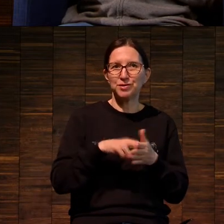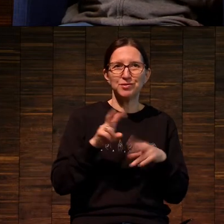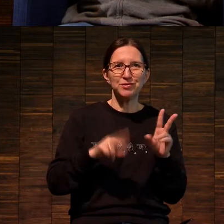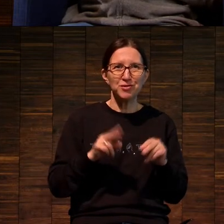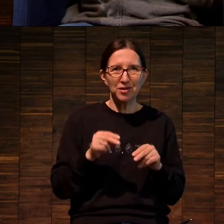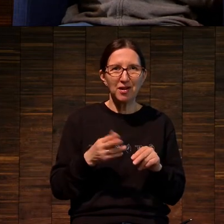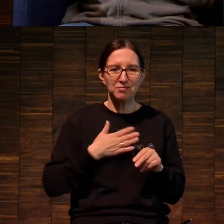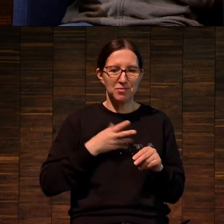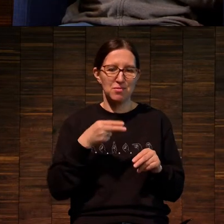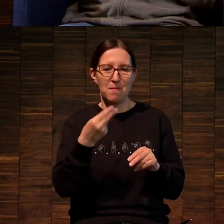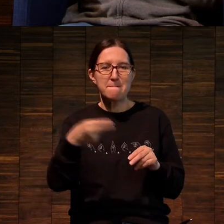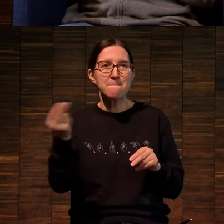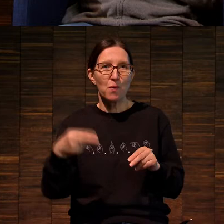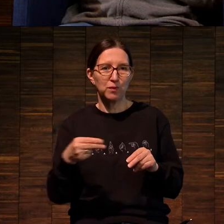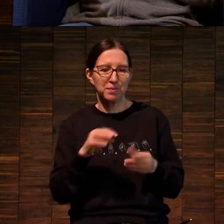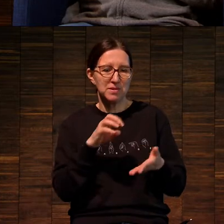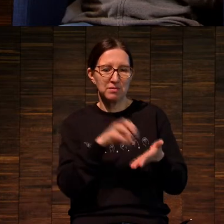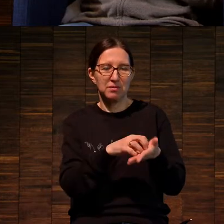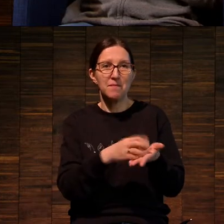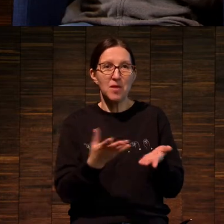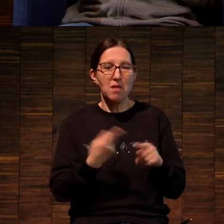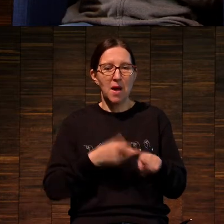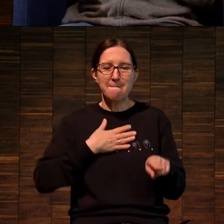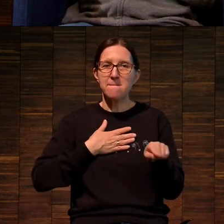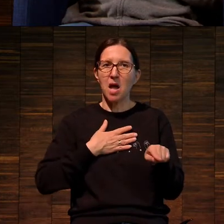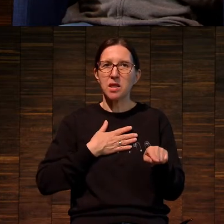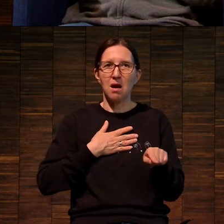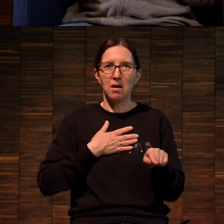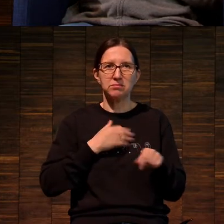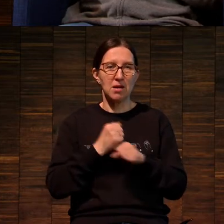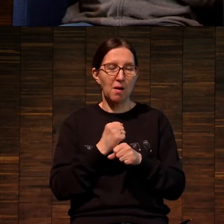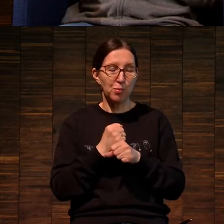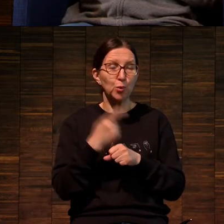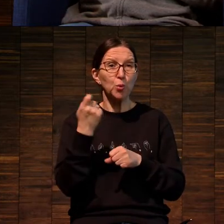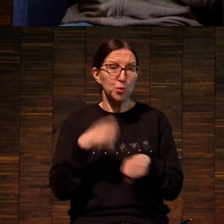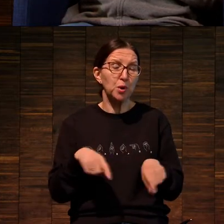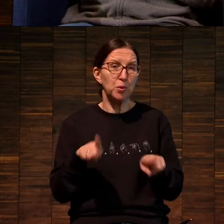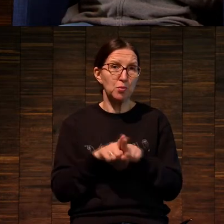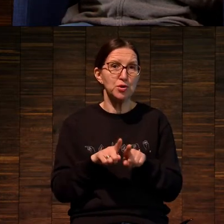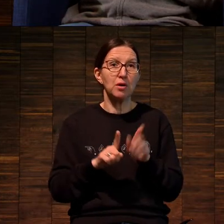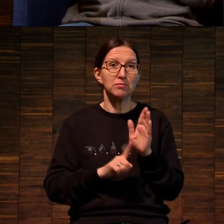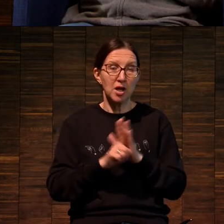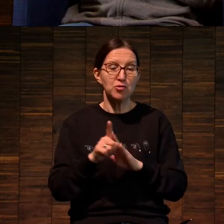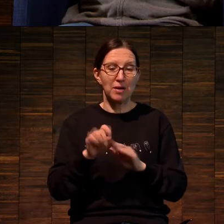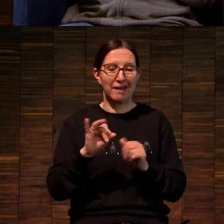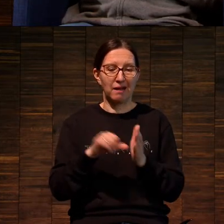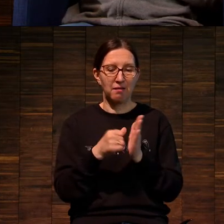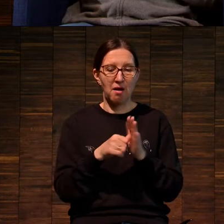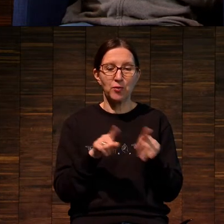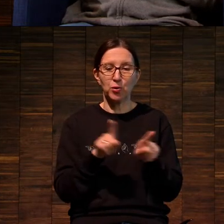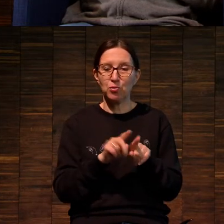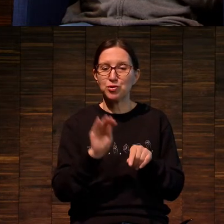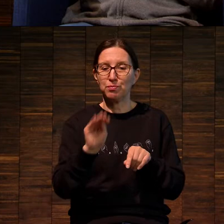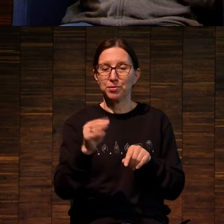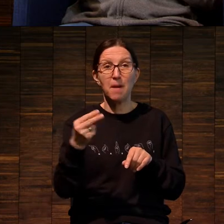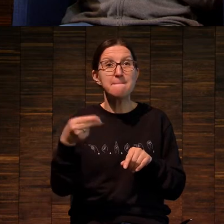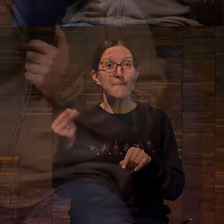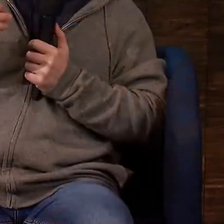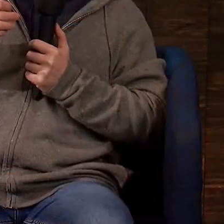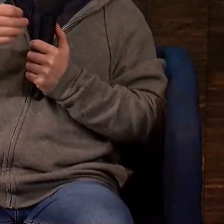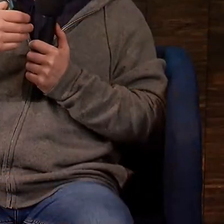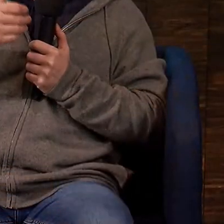проставления подписи, говорения, что это мое, художники начали подписывать и графику. А после этого,